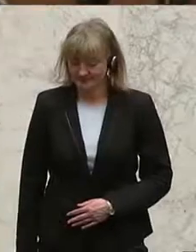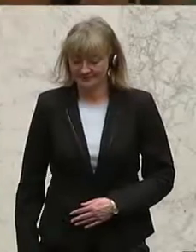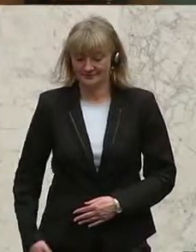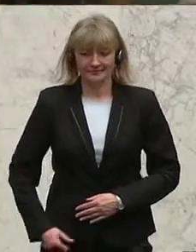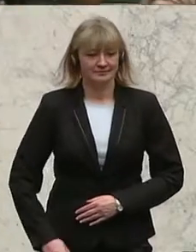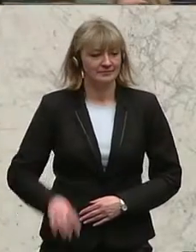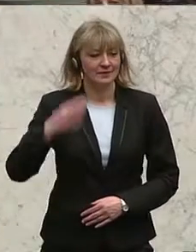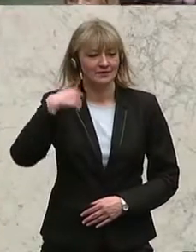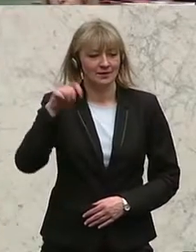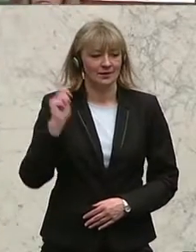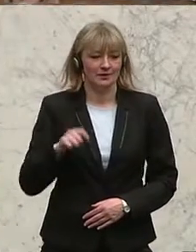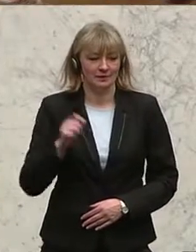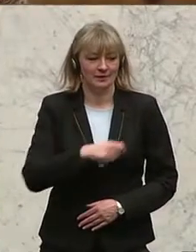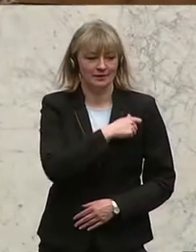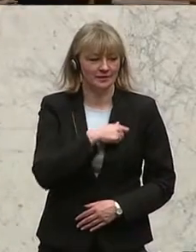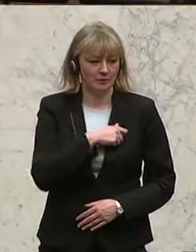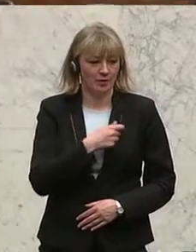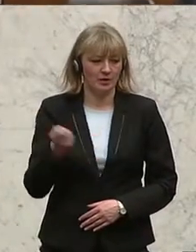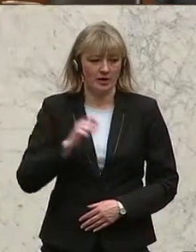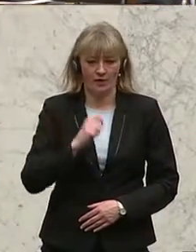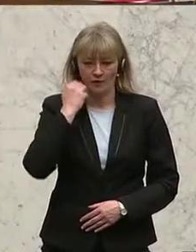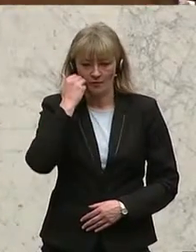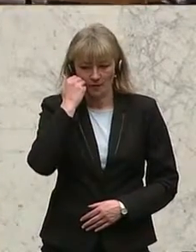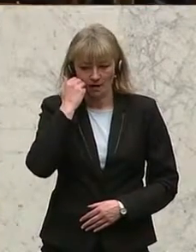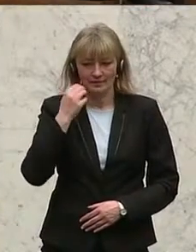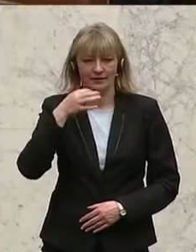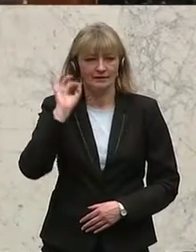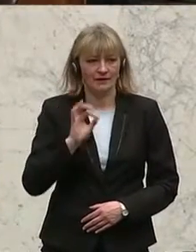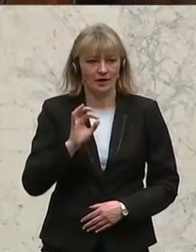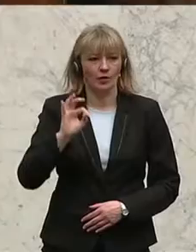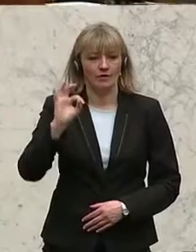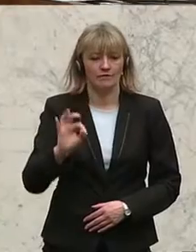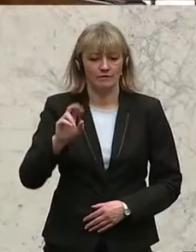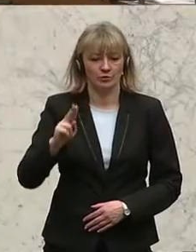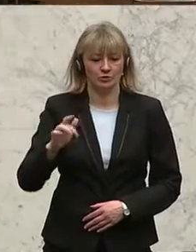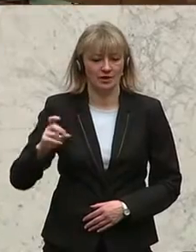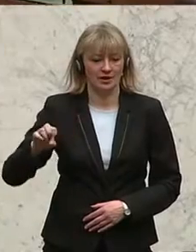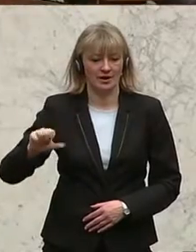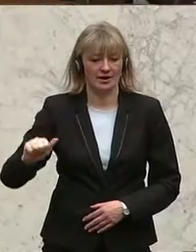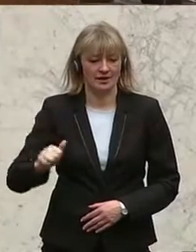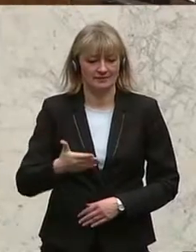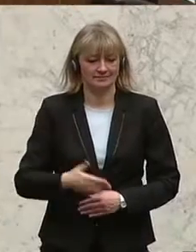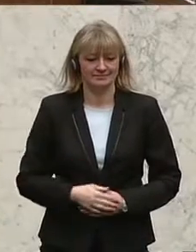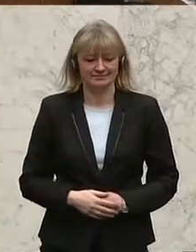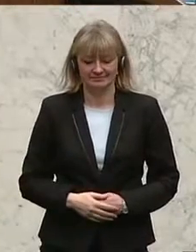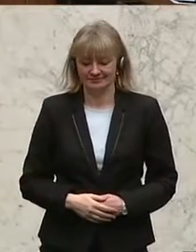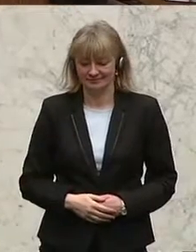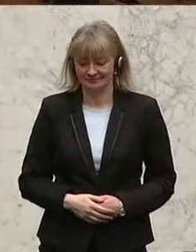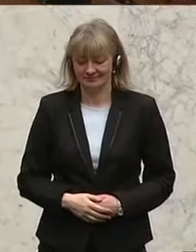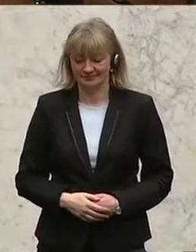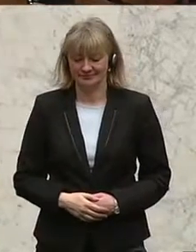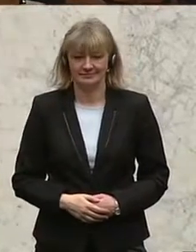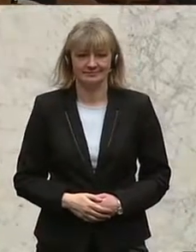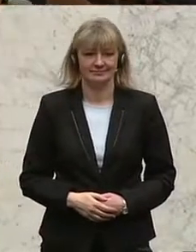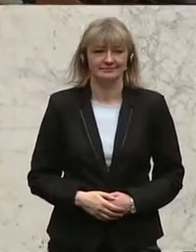Frau Abgeordnete, Diplomkauf, Frau Elisabeth Purceller als Nächste. Noch einmal Tirol, diesmal Volkspartei. Elisabeth